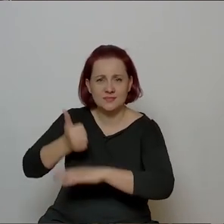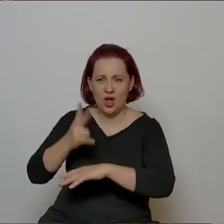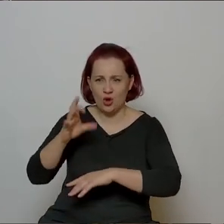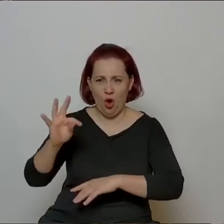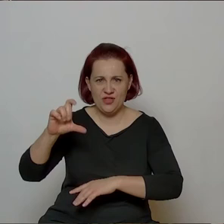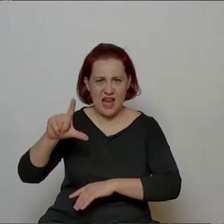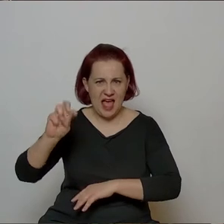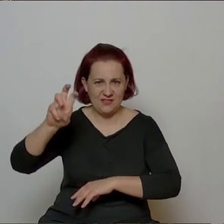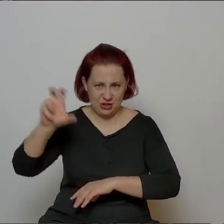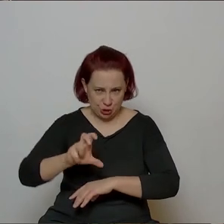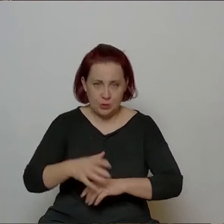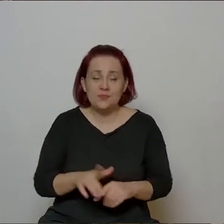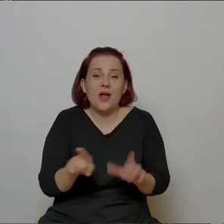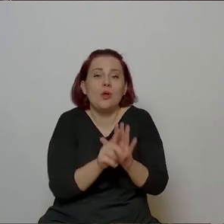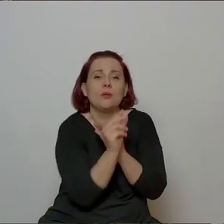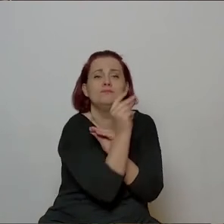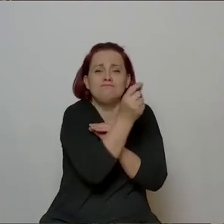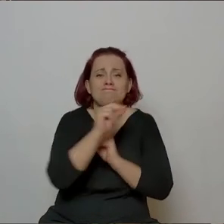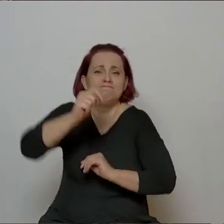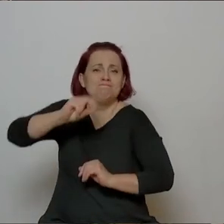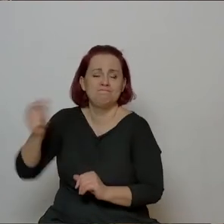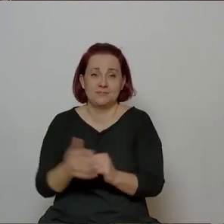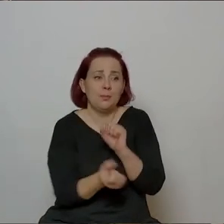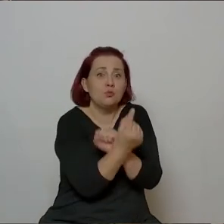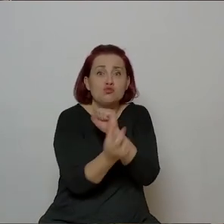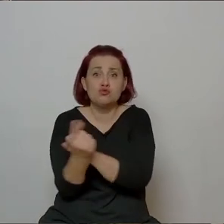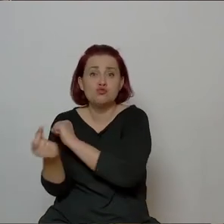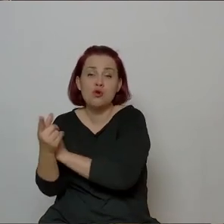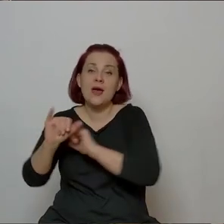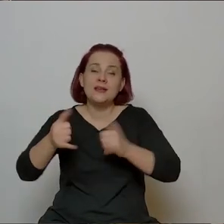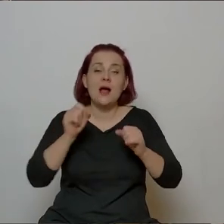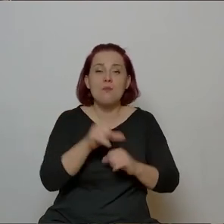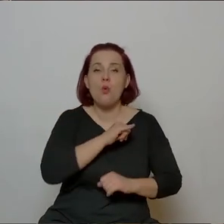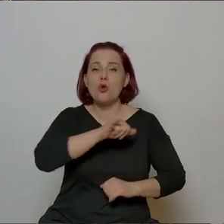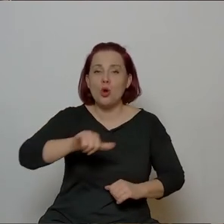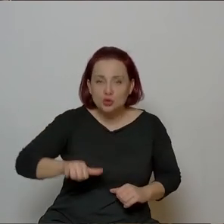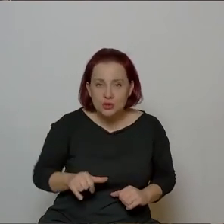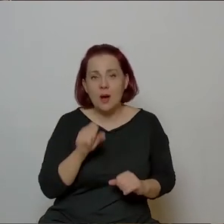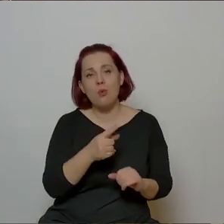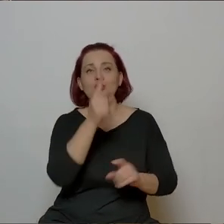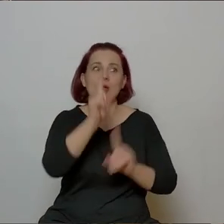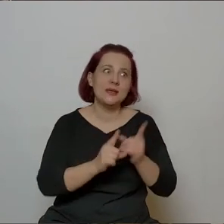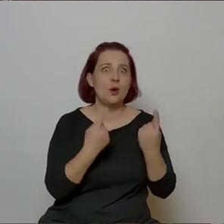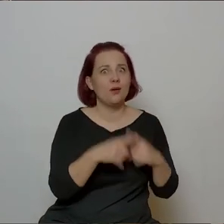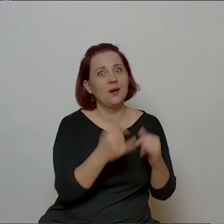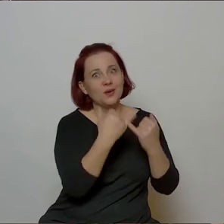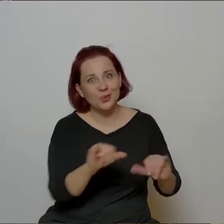ale tak naprawdę to są ciągle rodzynki, jak jest rocznica, to wtedy się czasami organizuje różne rzeczy,